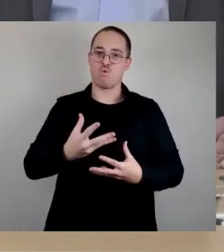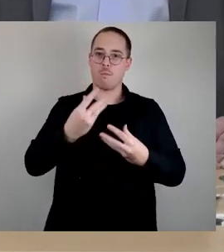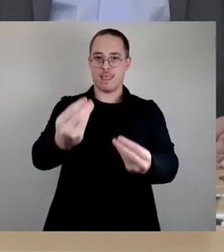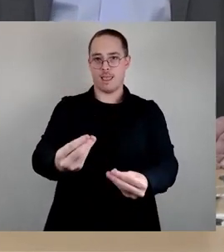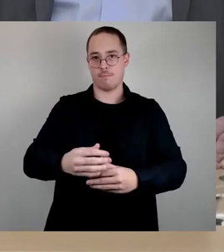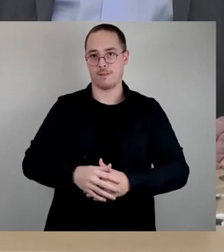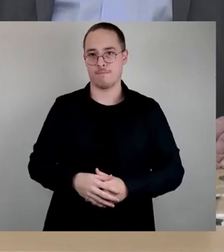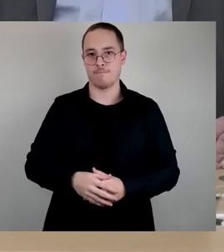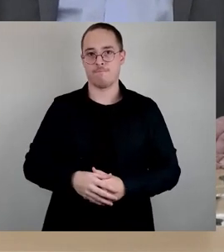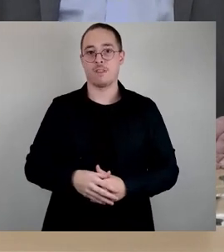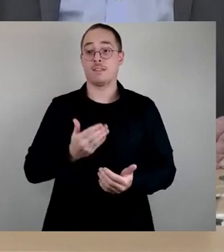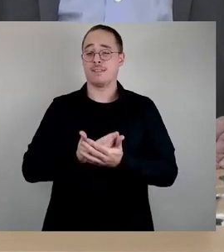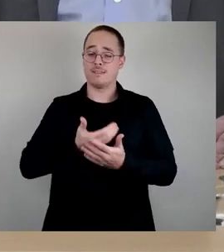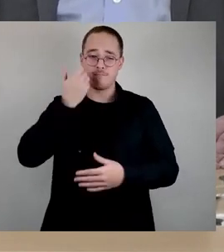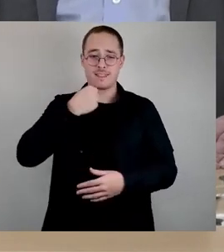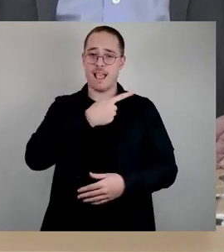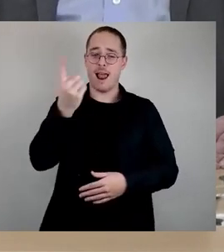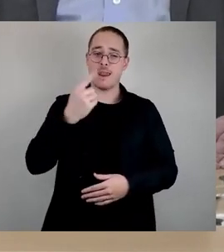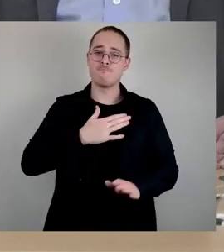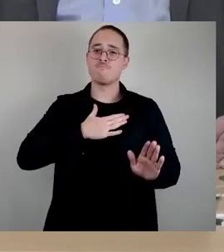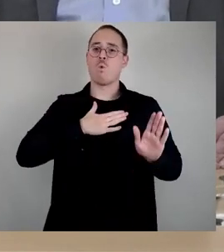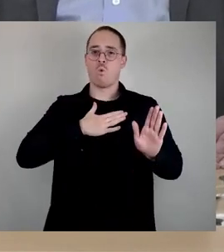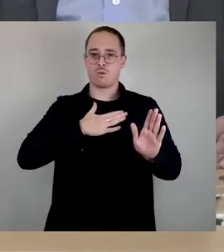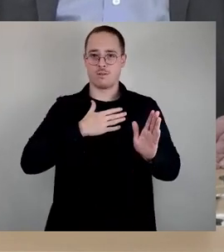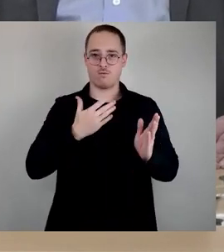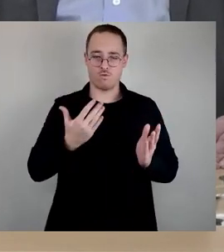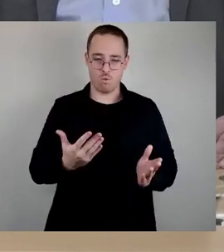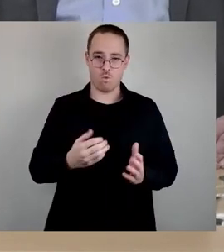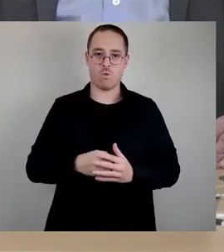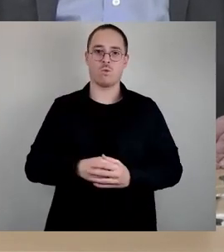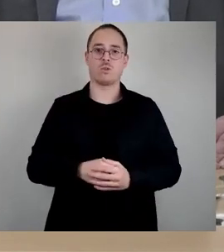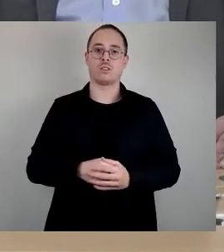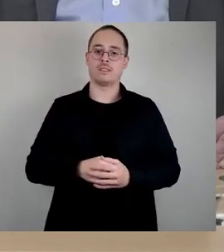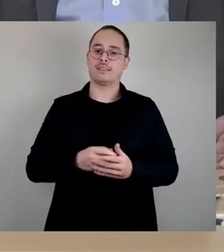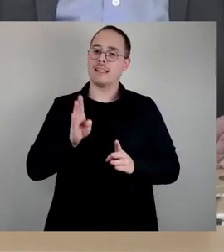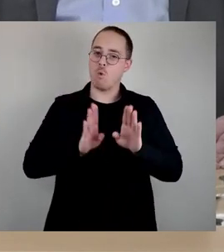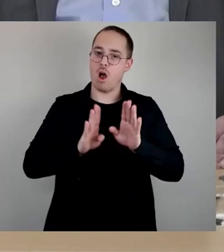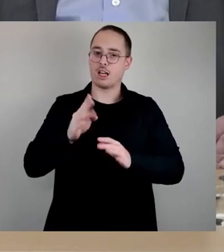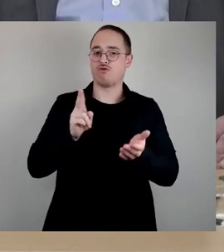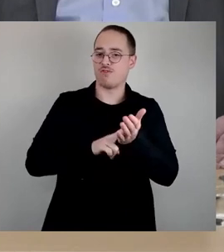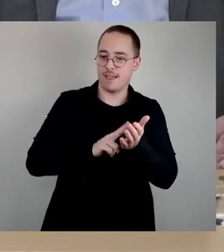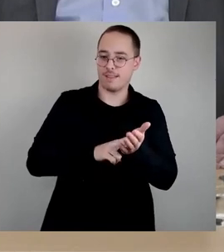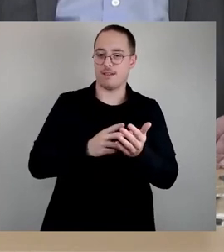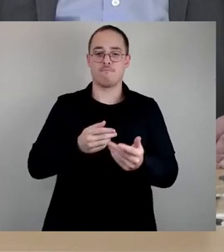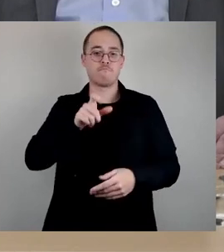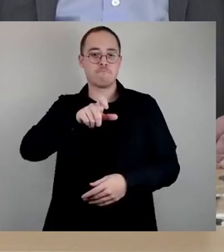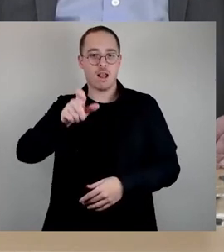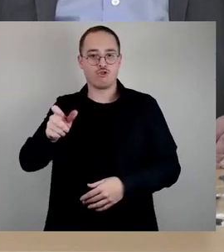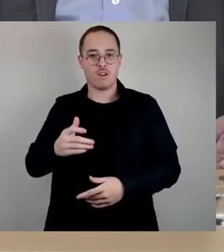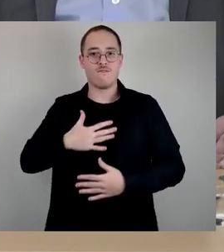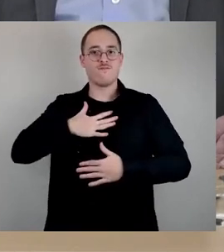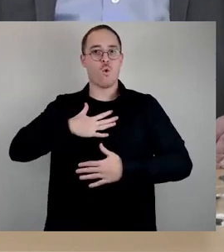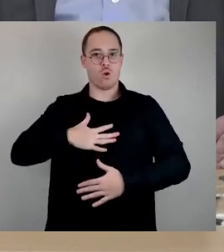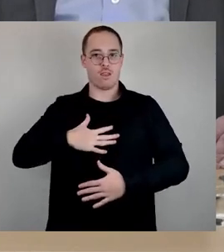demokratischen Werte, wie Menschenwürde, Gerechtigkeit, Gleichheit und Toleranz zu verteidigen. Unsere